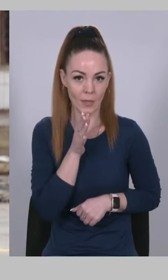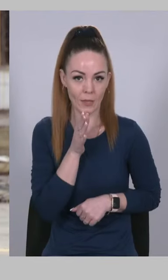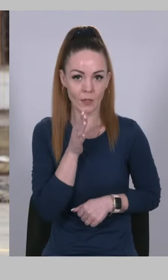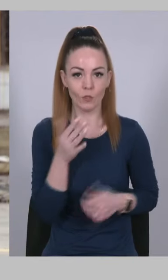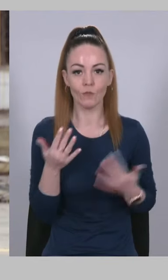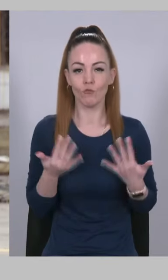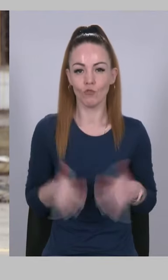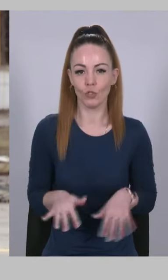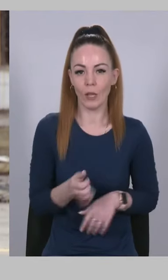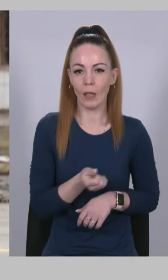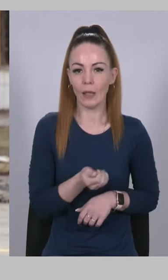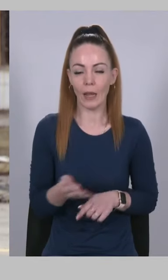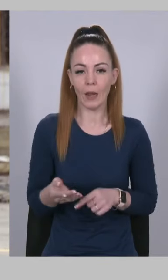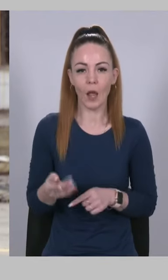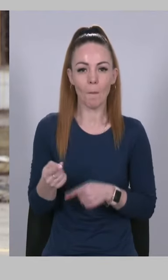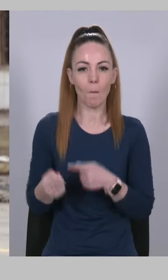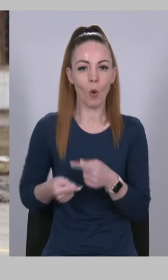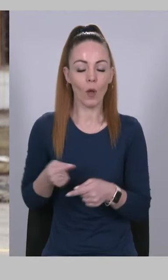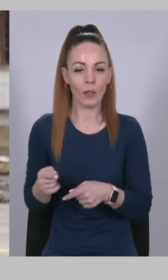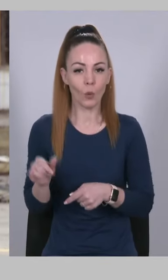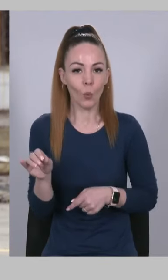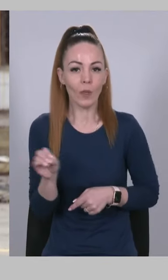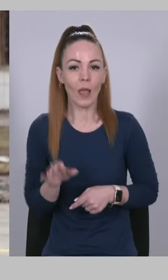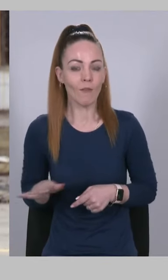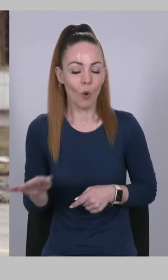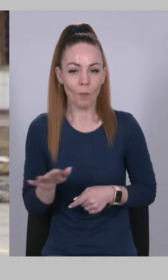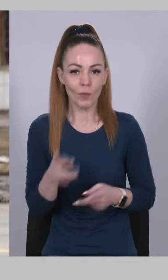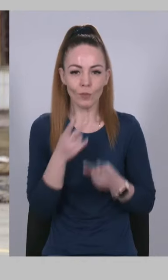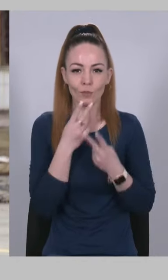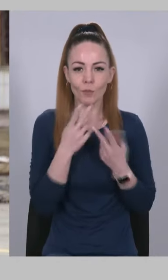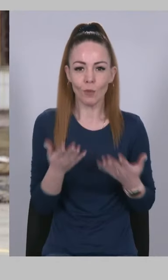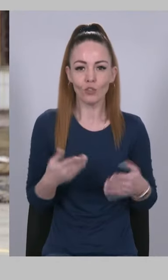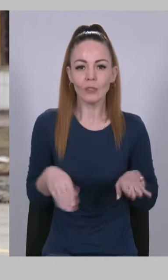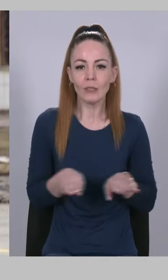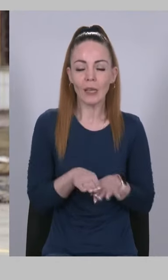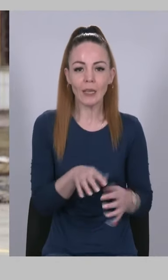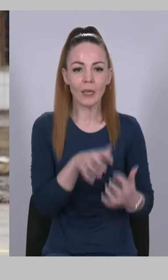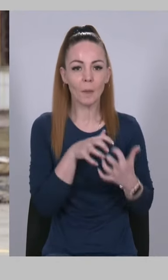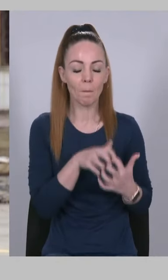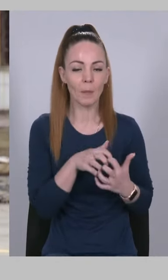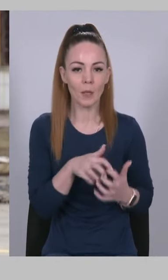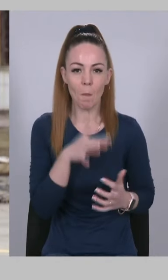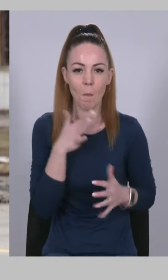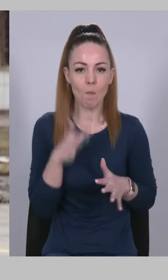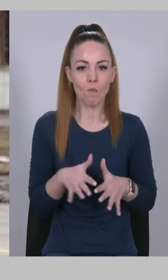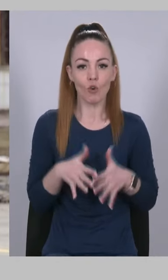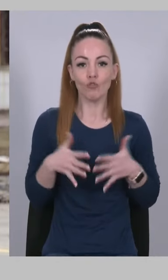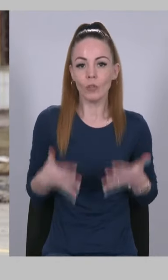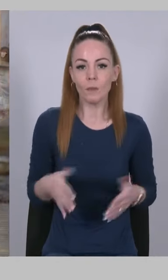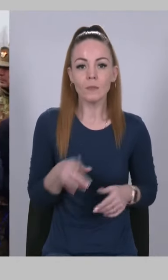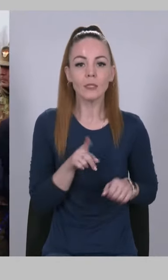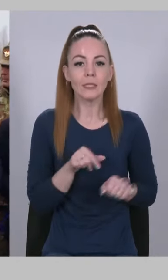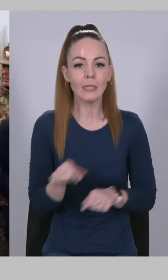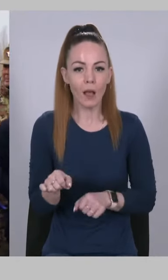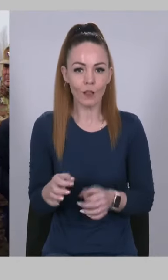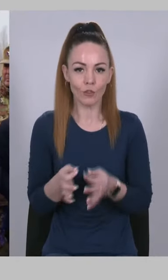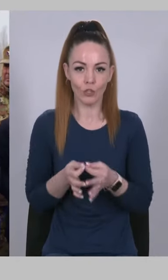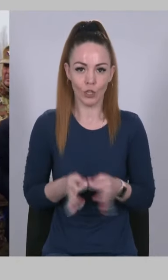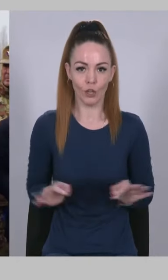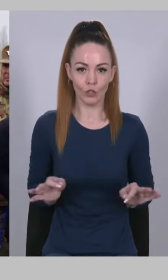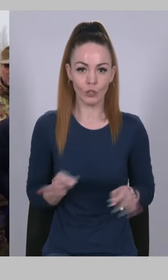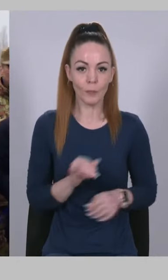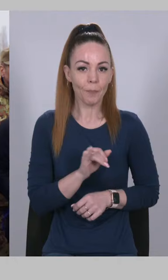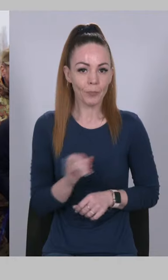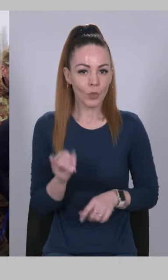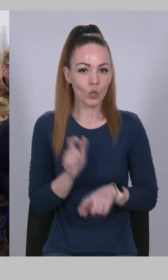кілька поколінь в Європі Не бачили таких битв, масштабних битв за незалежність І